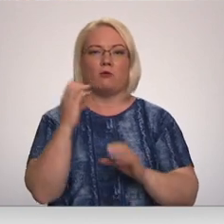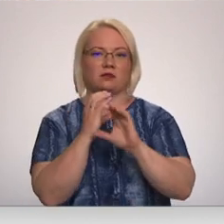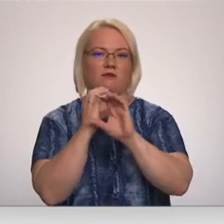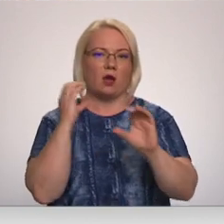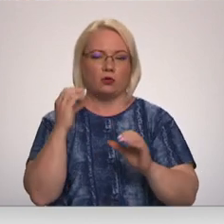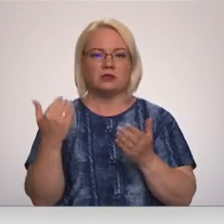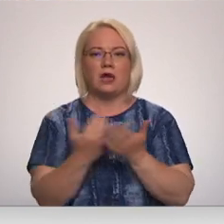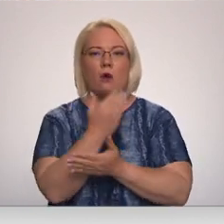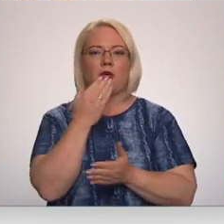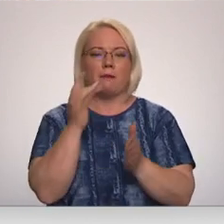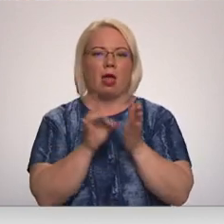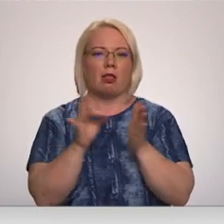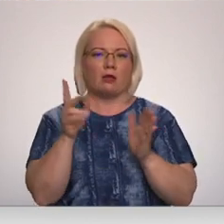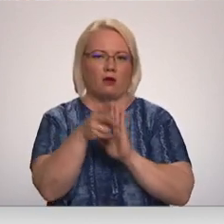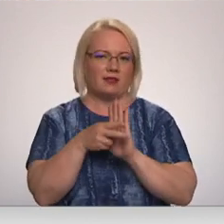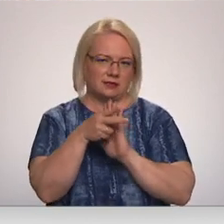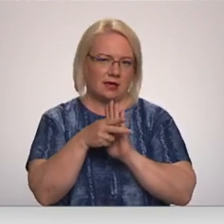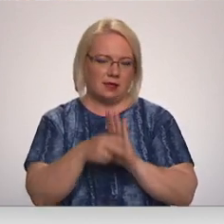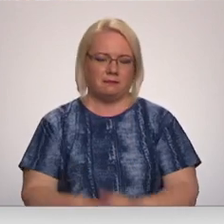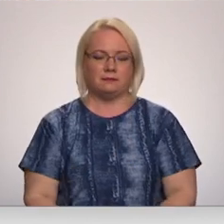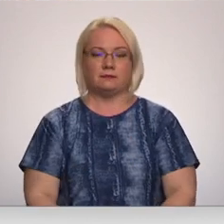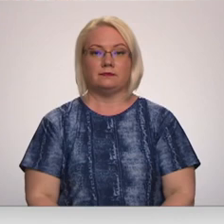elektrovilcieniem. Par to plašāk Zānda Ozova balode.